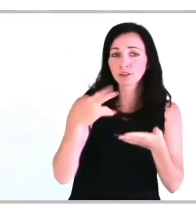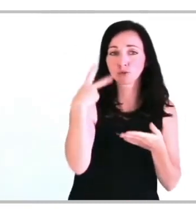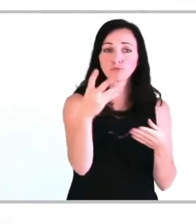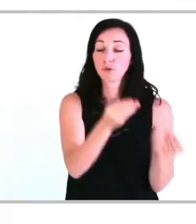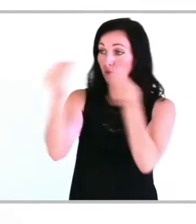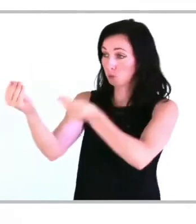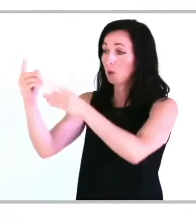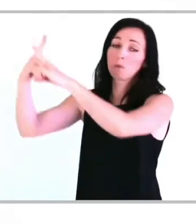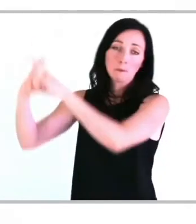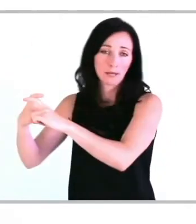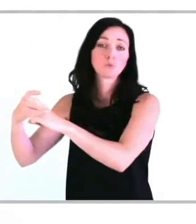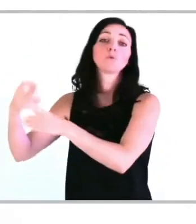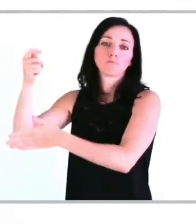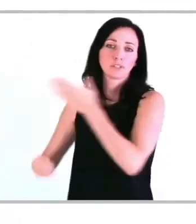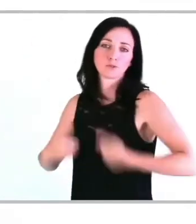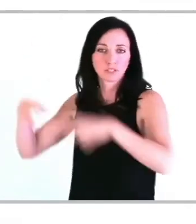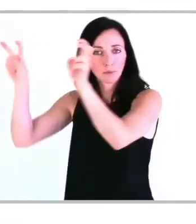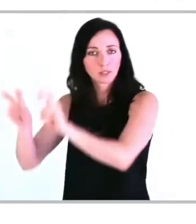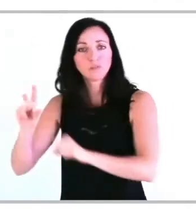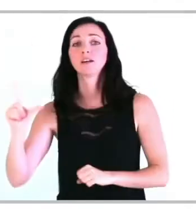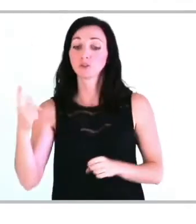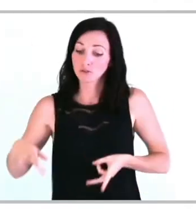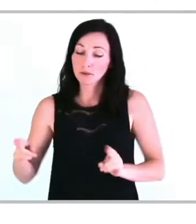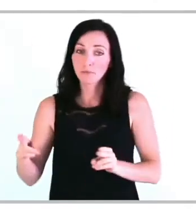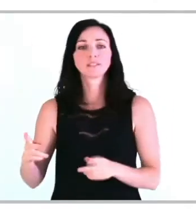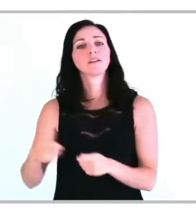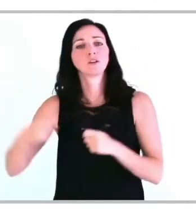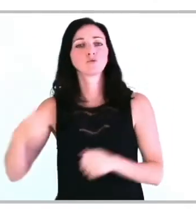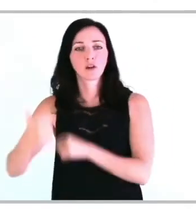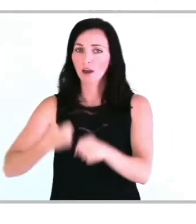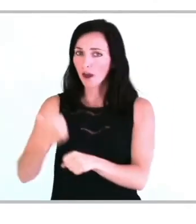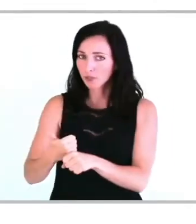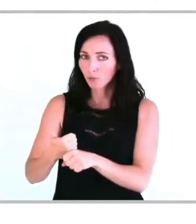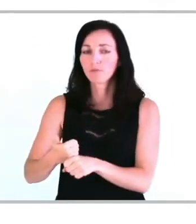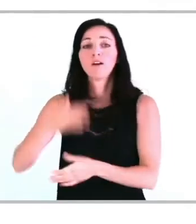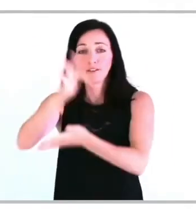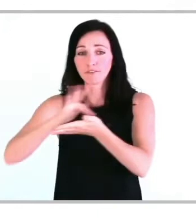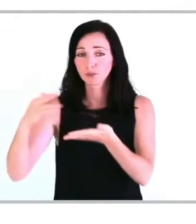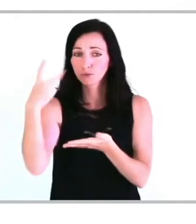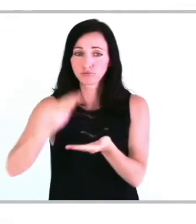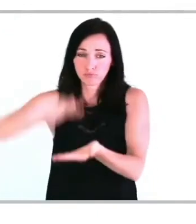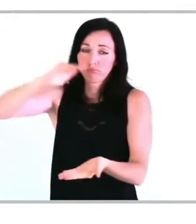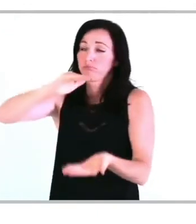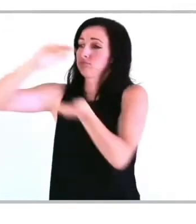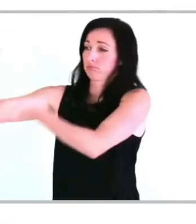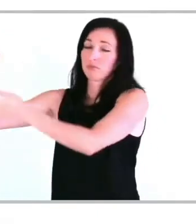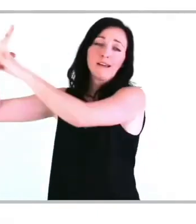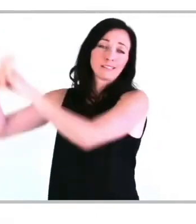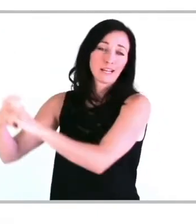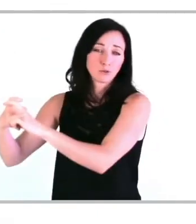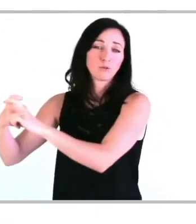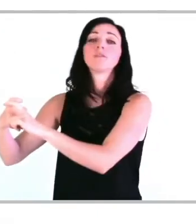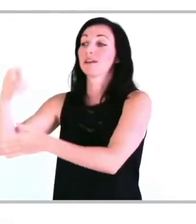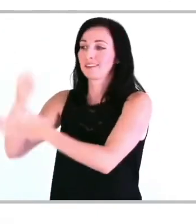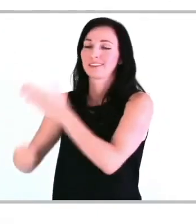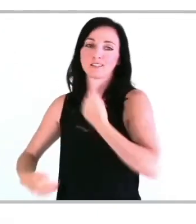Deuxième élément, le calcul. Le calcul de l'incitation se fait en deux étapes. Premièrement, le calcul du montant déductible